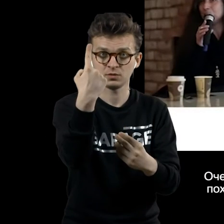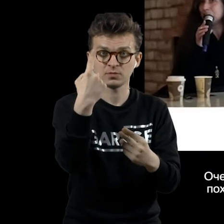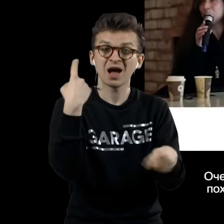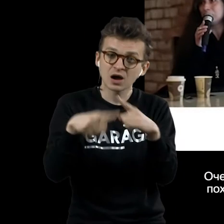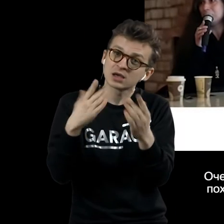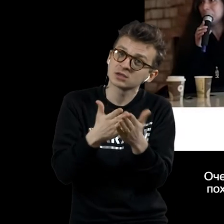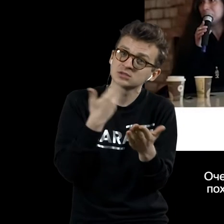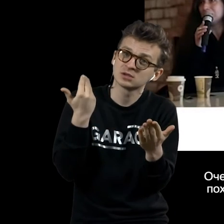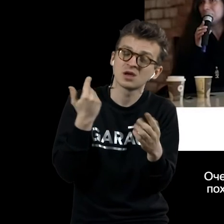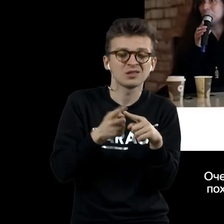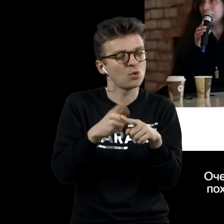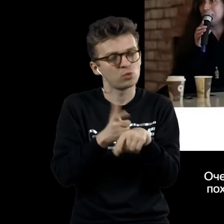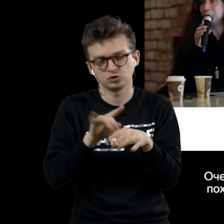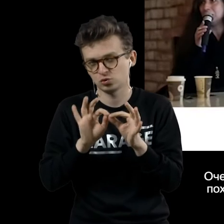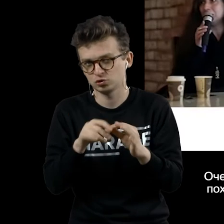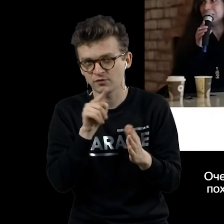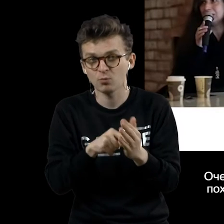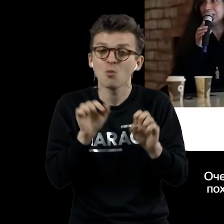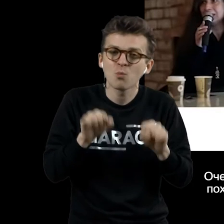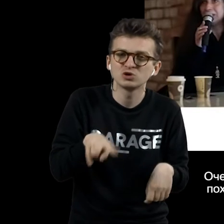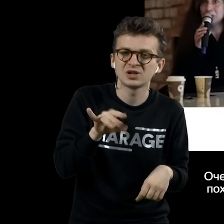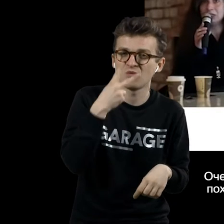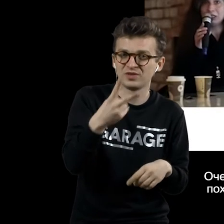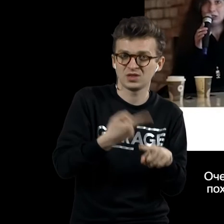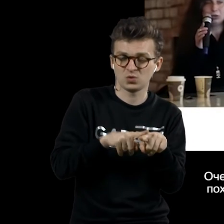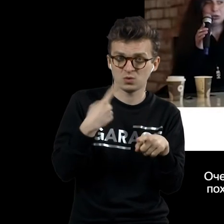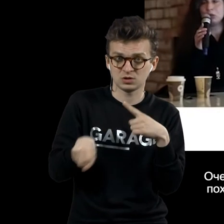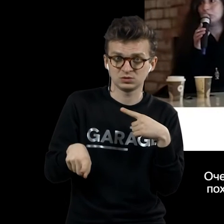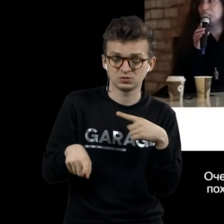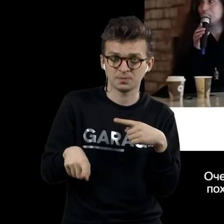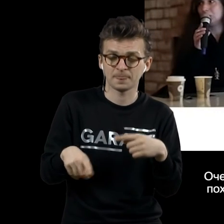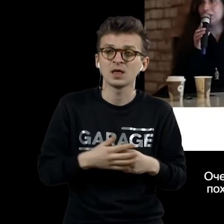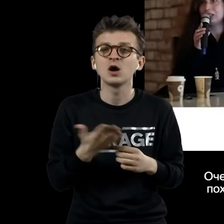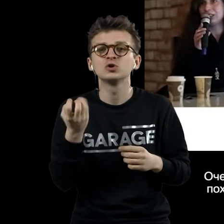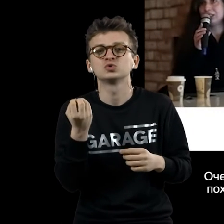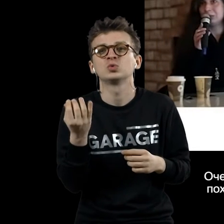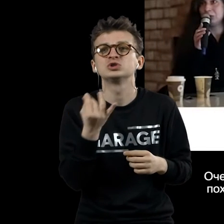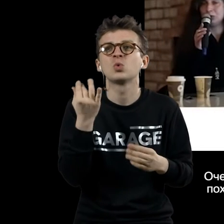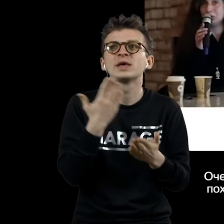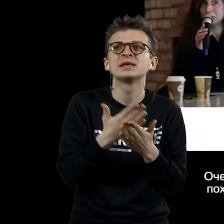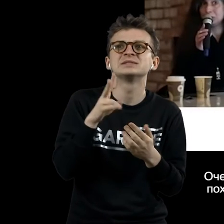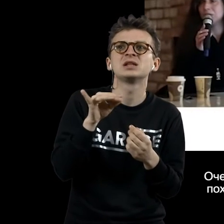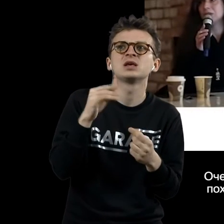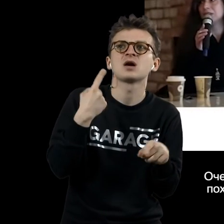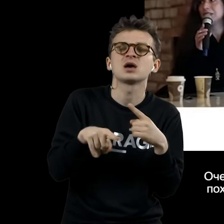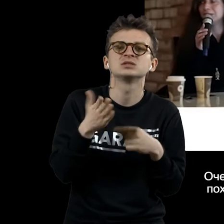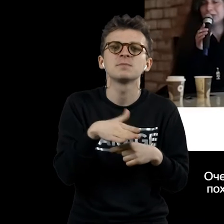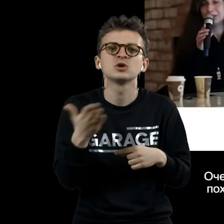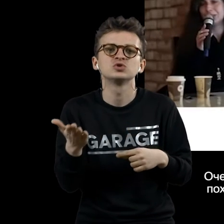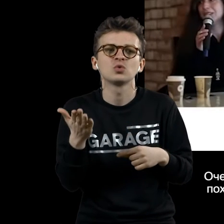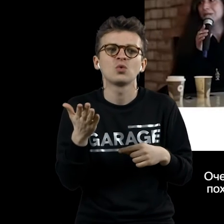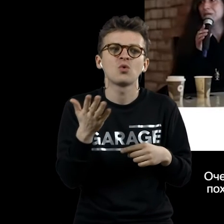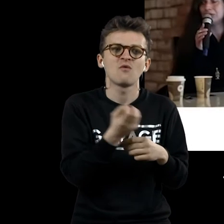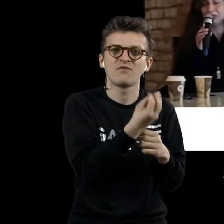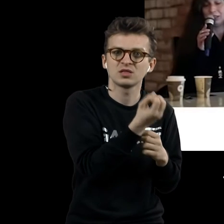Очень сложный вопрос. Можно ли это увидеть? Ну и история очень похожа на то, есть ли разница между фонтаном